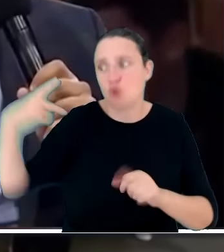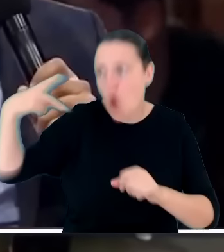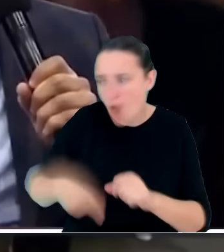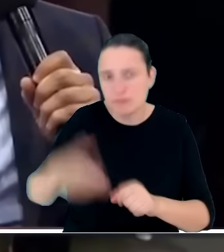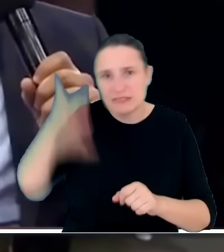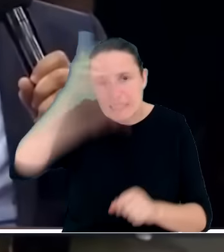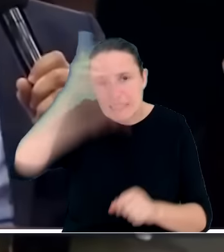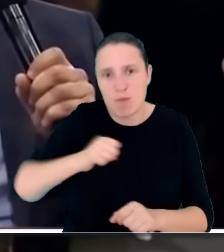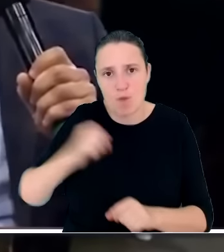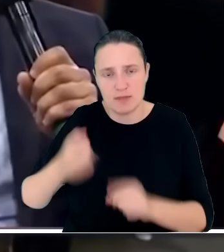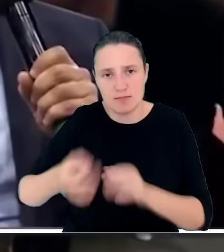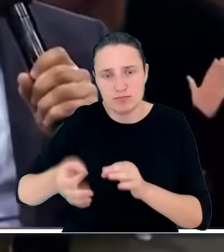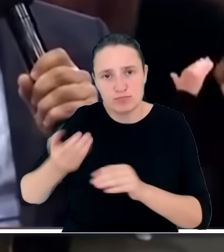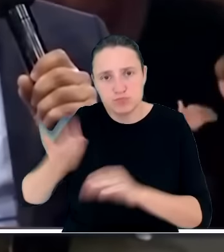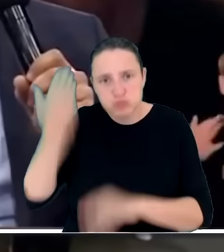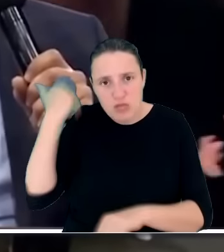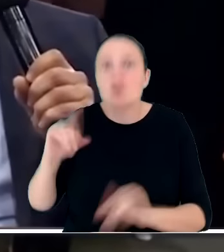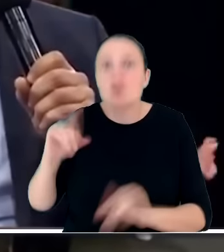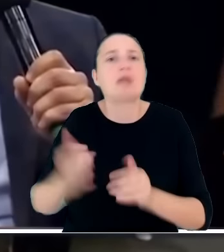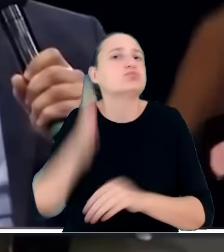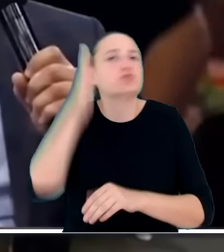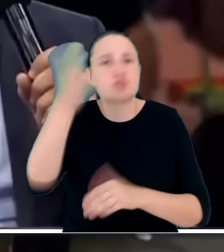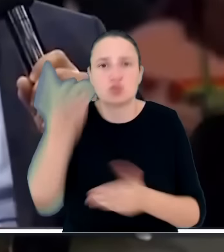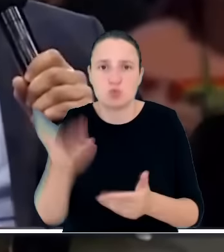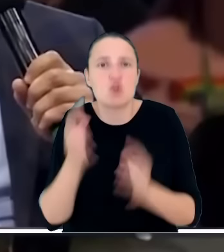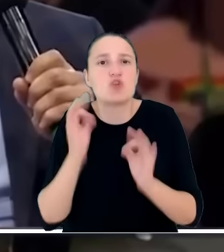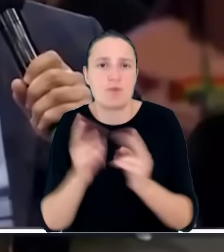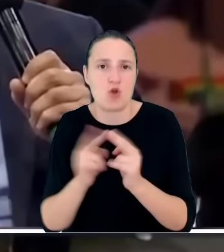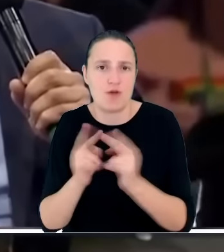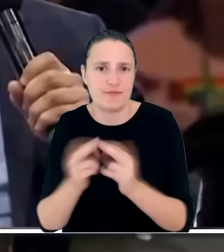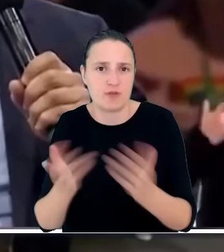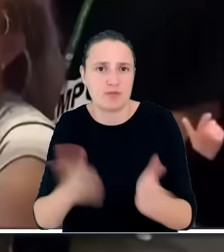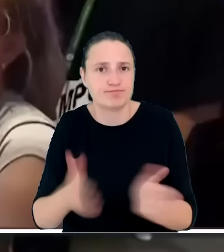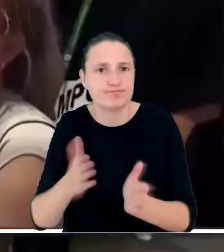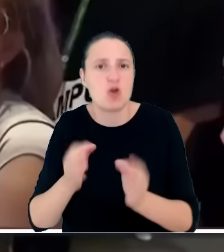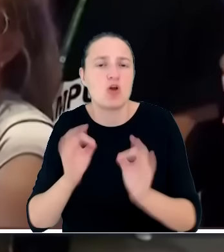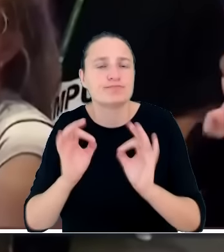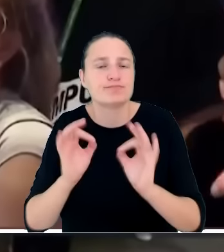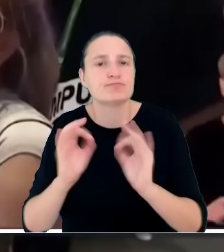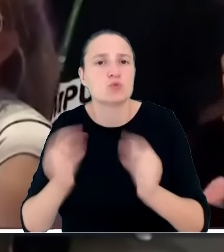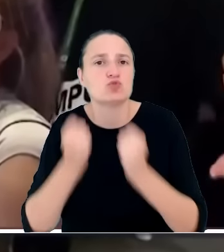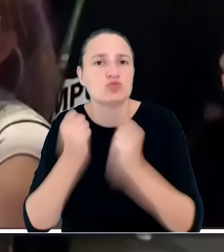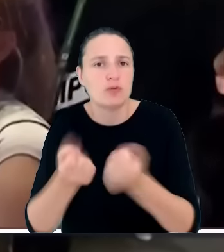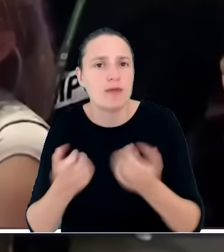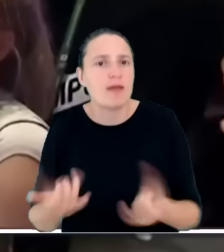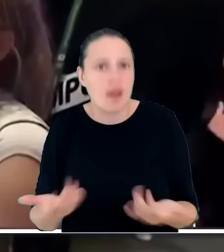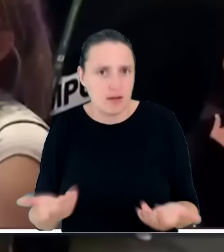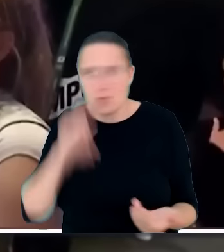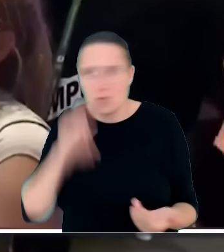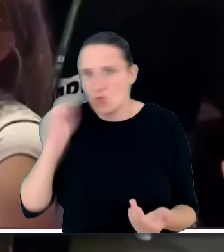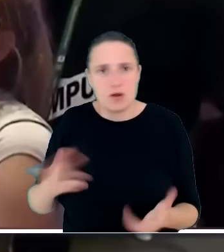potrafili zbudować na przyszłość dobrych kontaktów politycznych, społecznych z partnerem z Ukrainy.